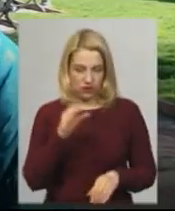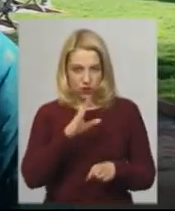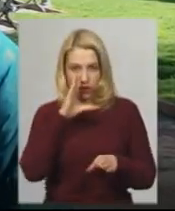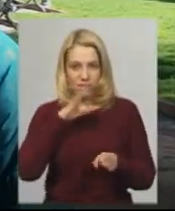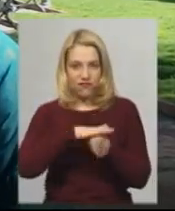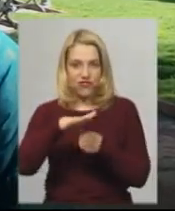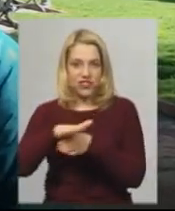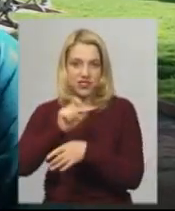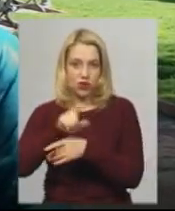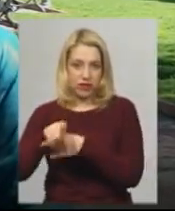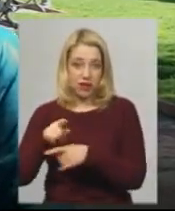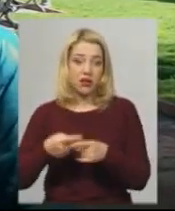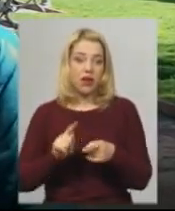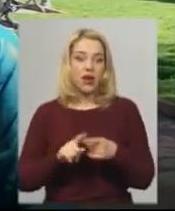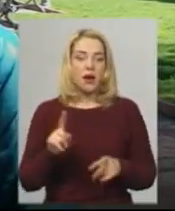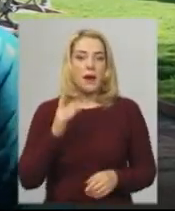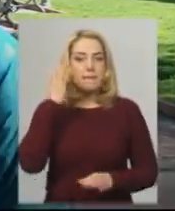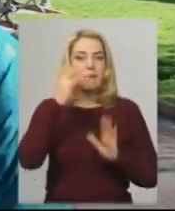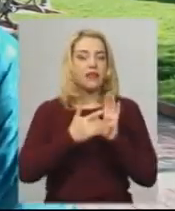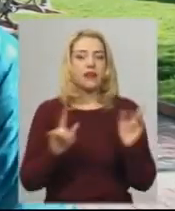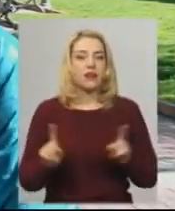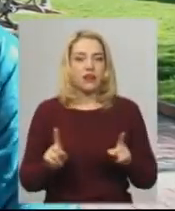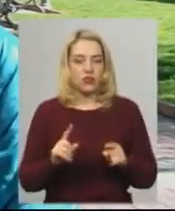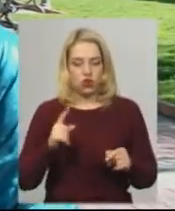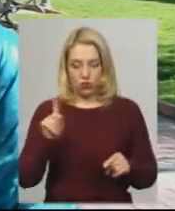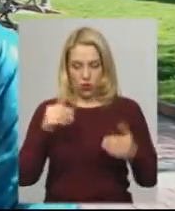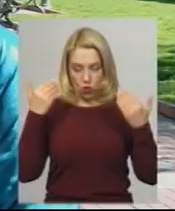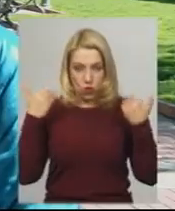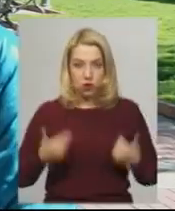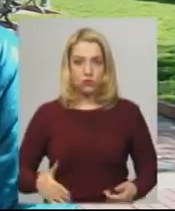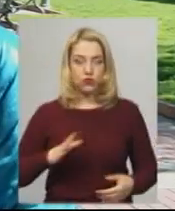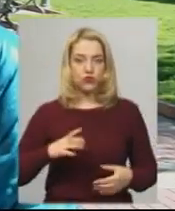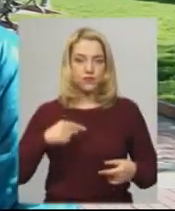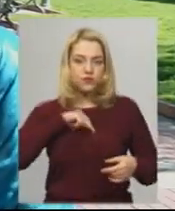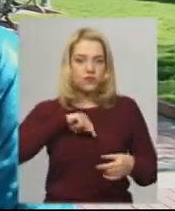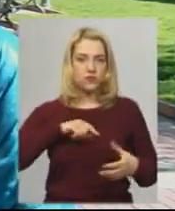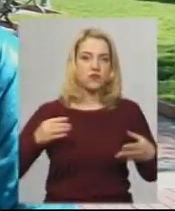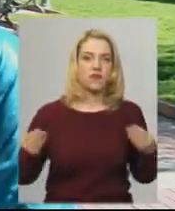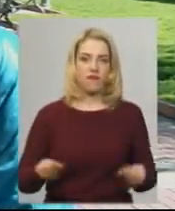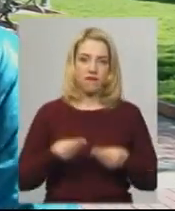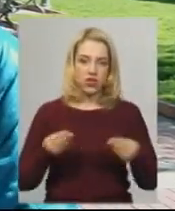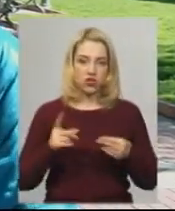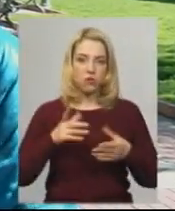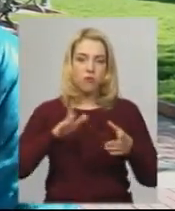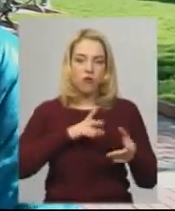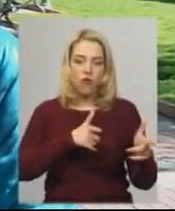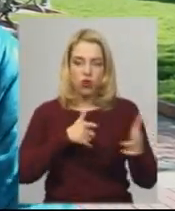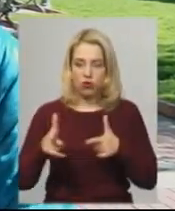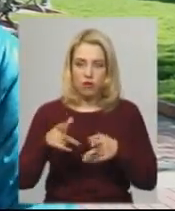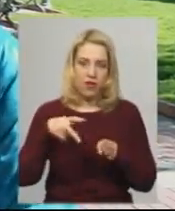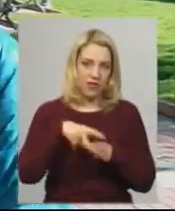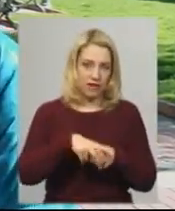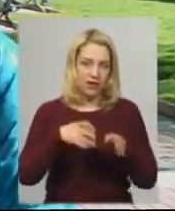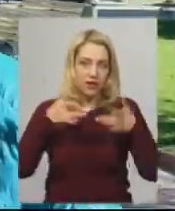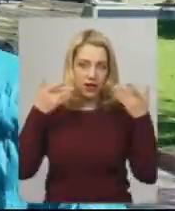організм був свіжий, він був готовий до таких навантажень. Потім стало вже